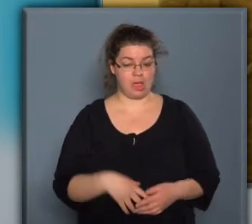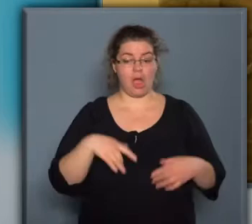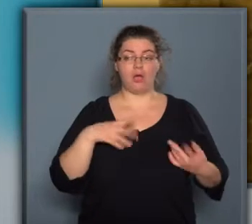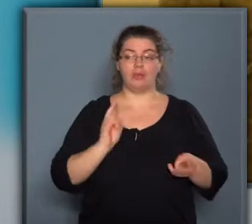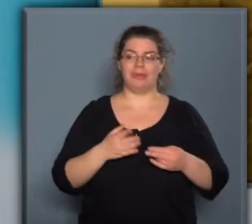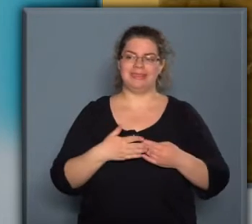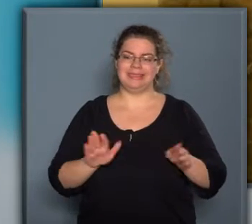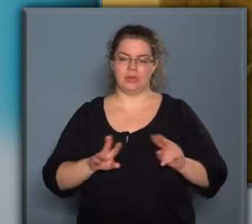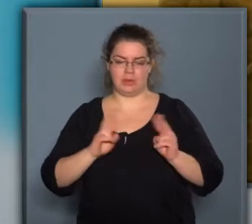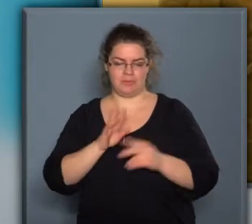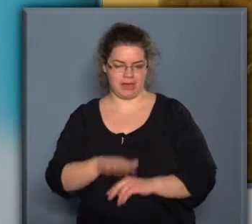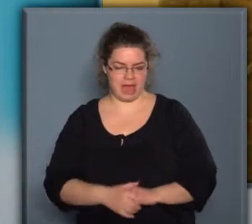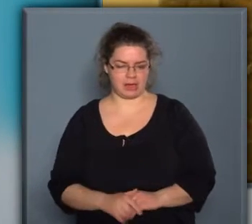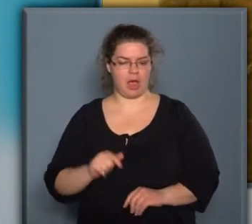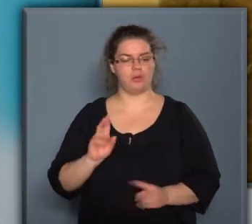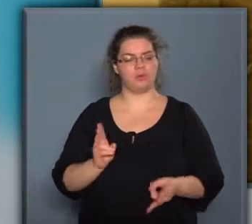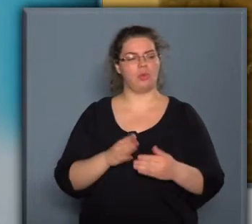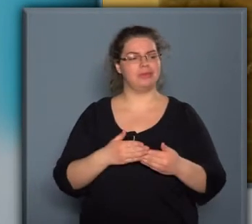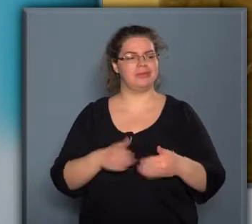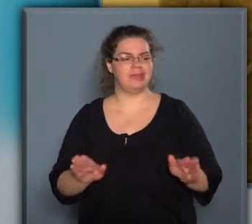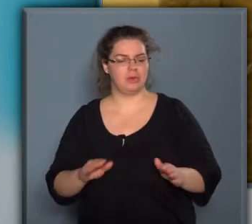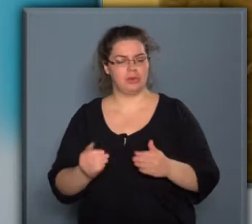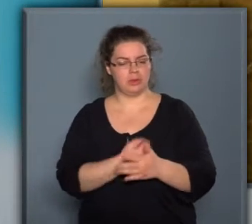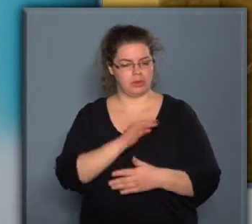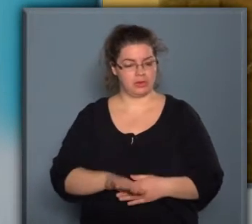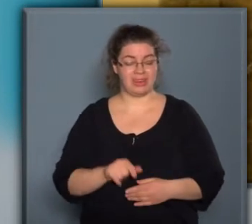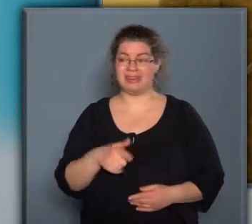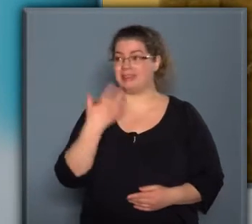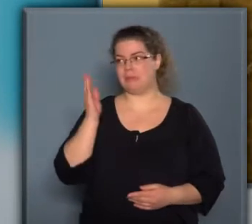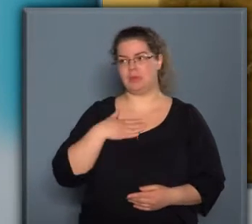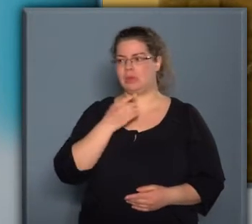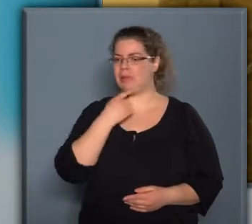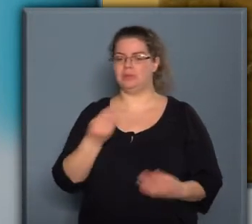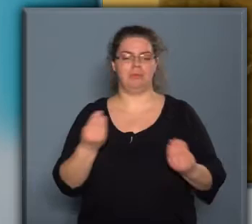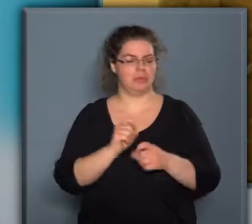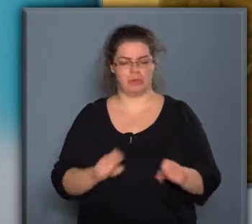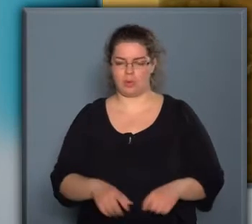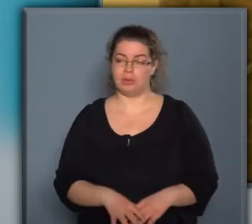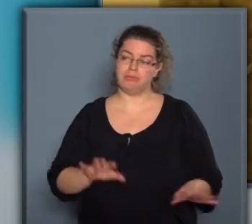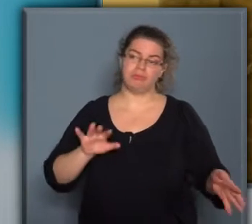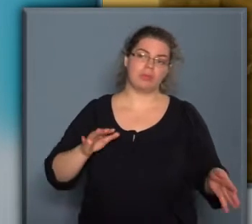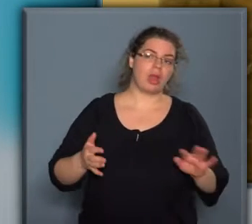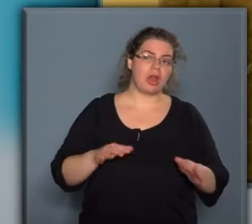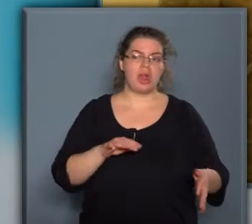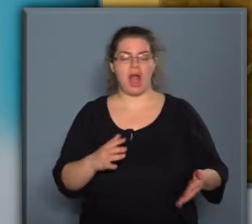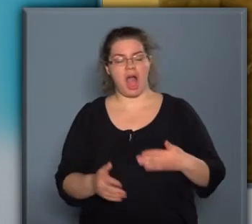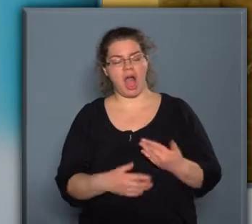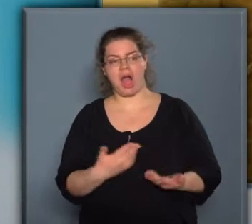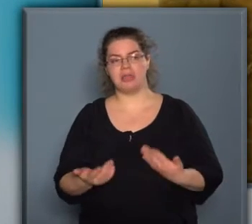Az, hogy nyitottak a világra, az, hogy nyitottak az újdonságokra, ennek nem tudom megmondani, hogy mi az oka. Talán az